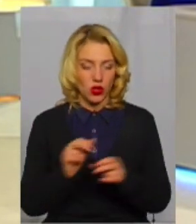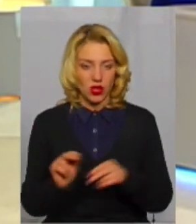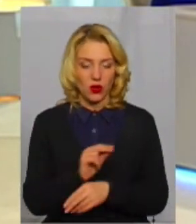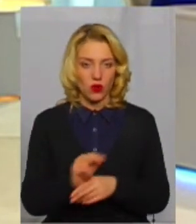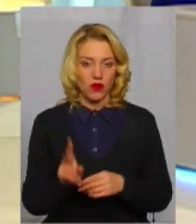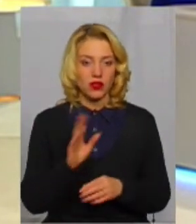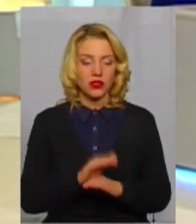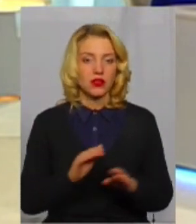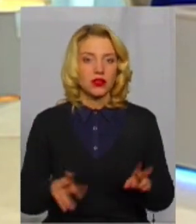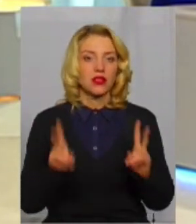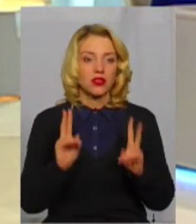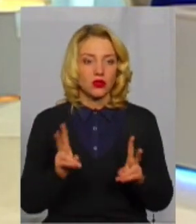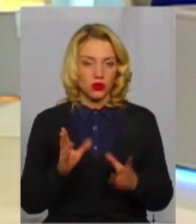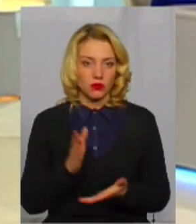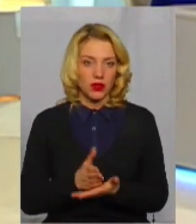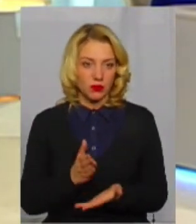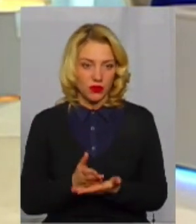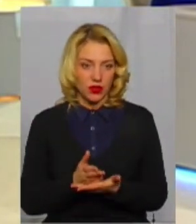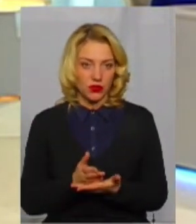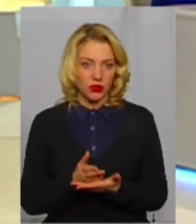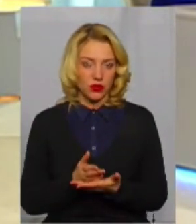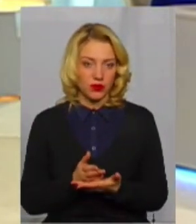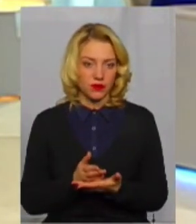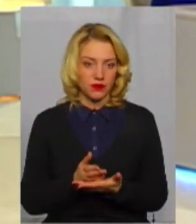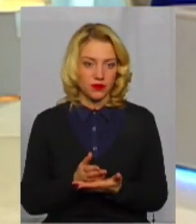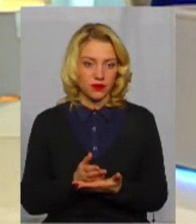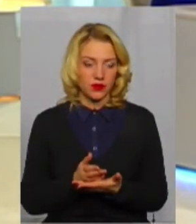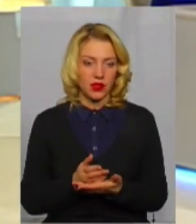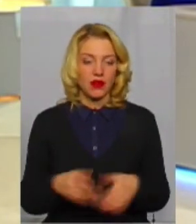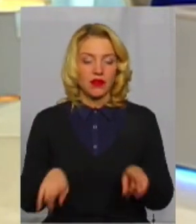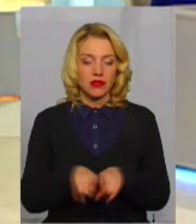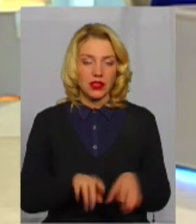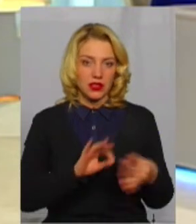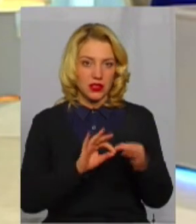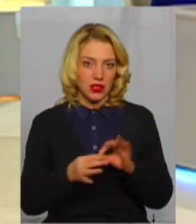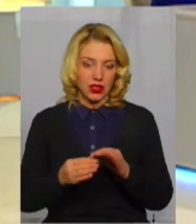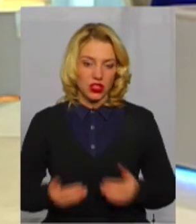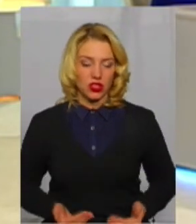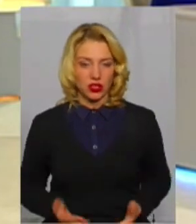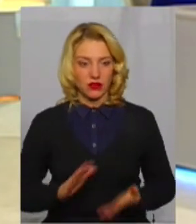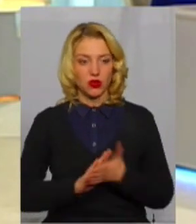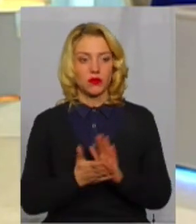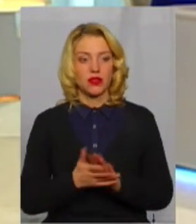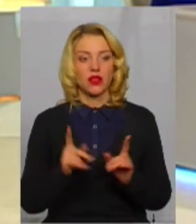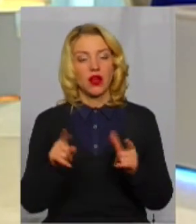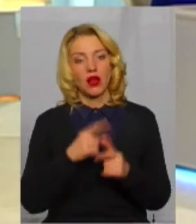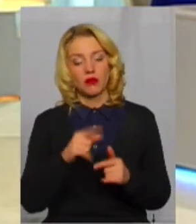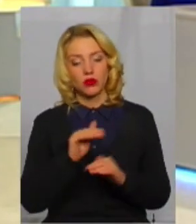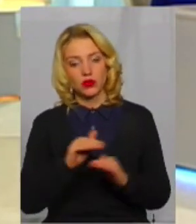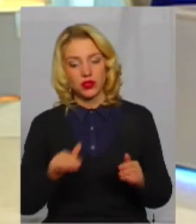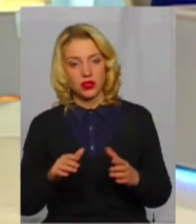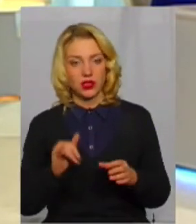проходять ті дітки, які перебувають в таких складних життєвих обставинах. Або це діти із наших